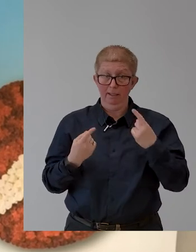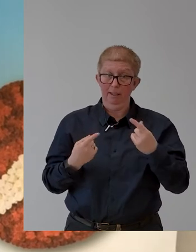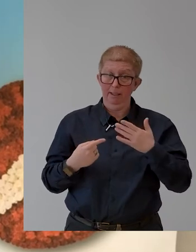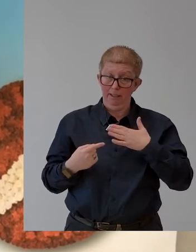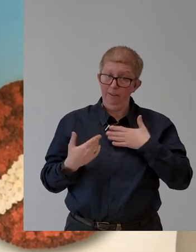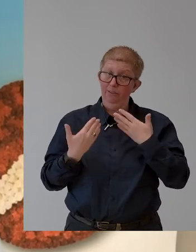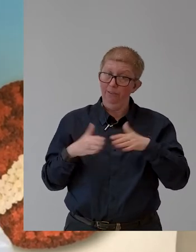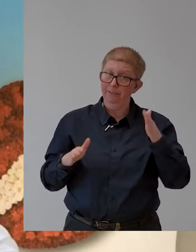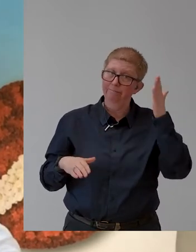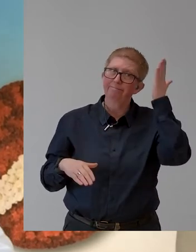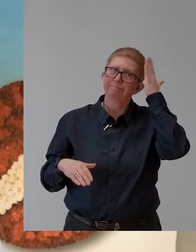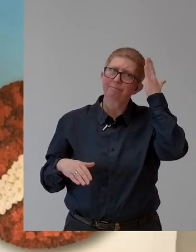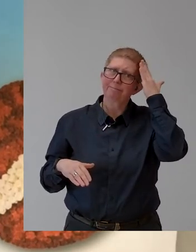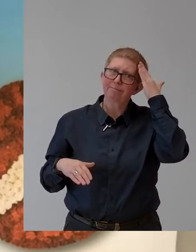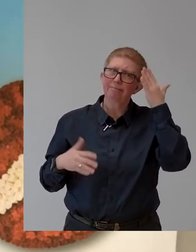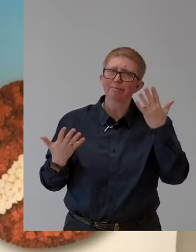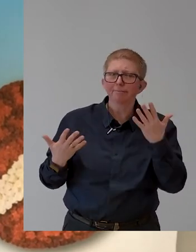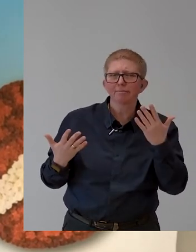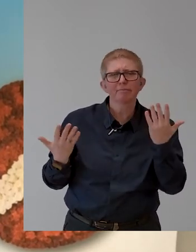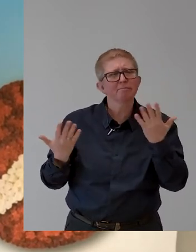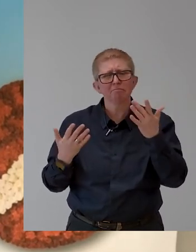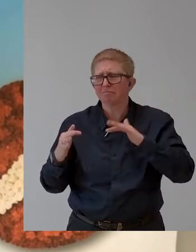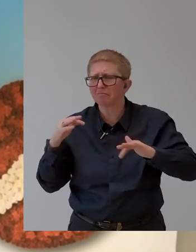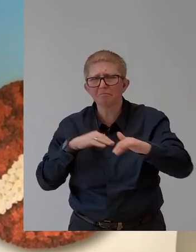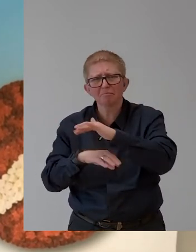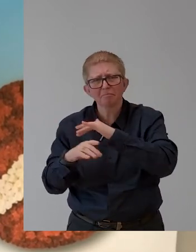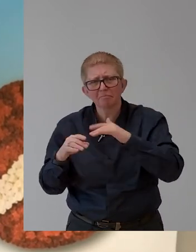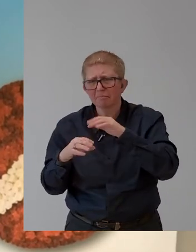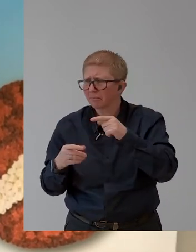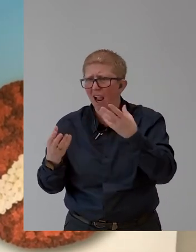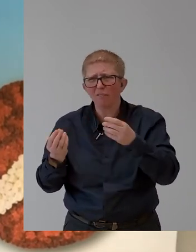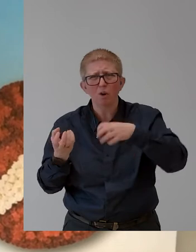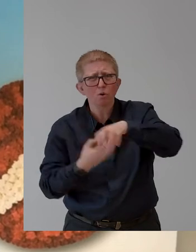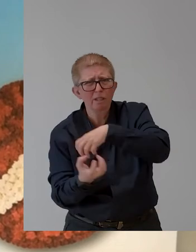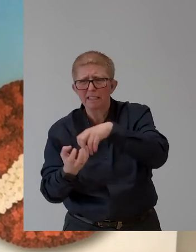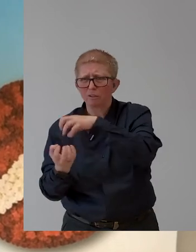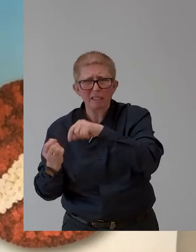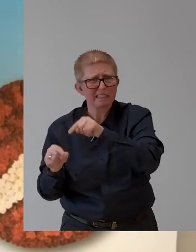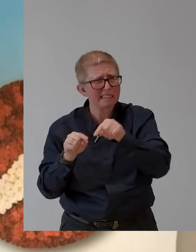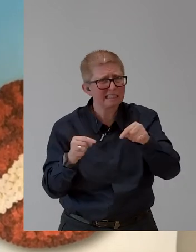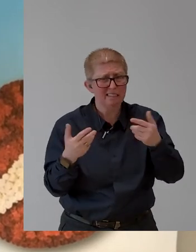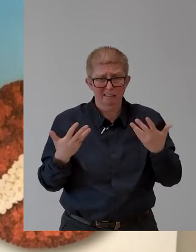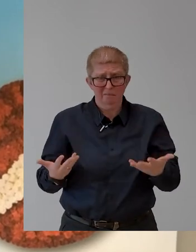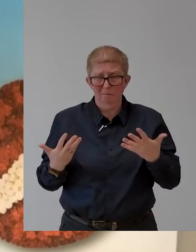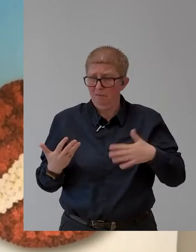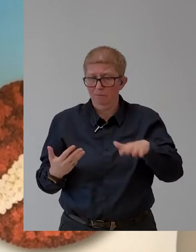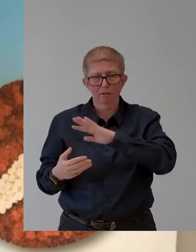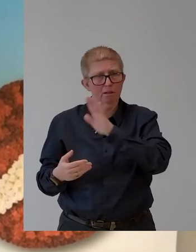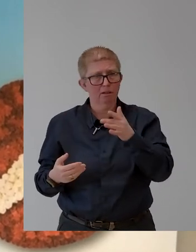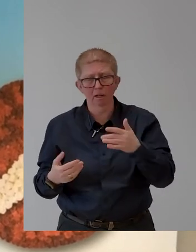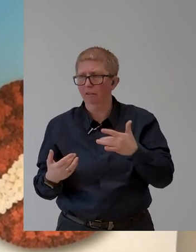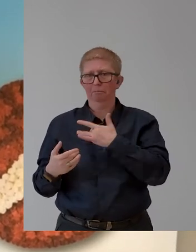to any crisis. And I think we are currently also experiencing this. For me, it's obvious.